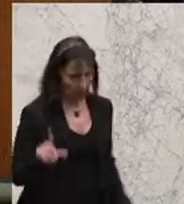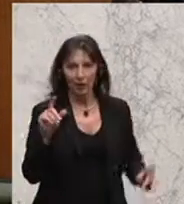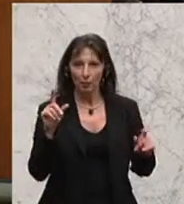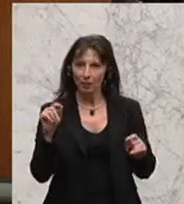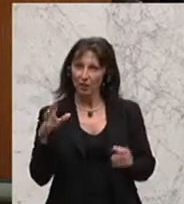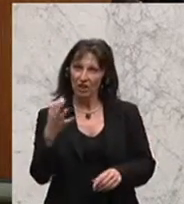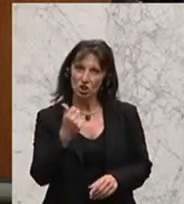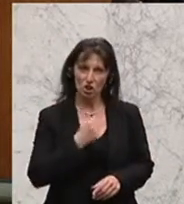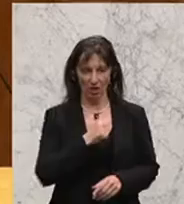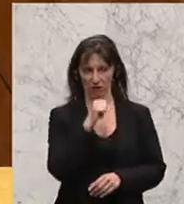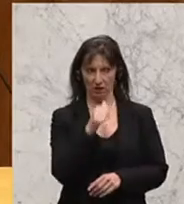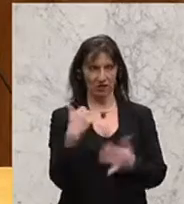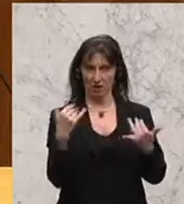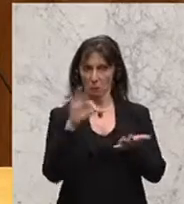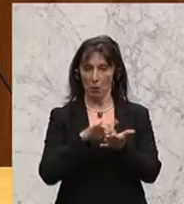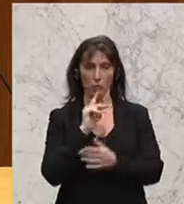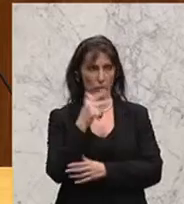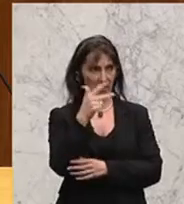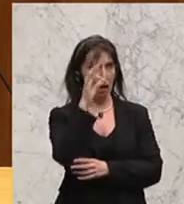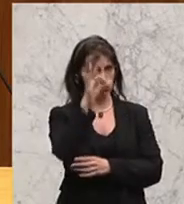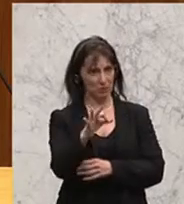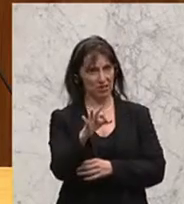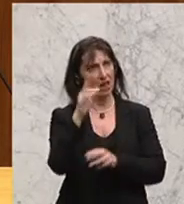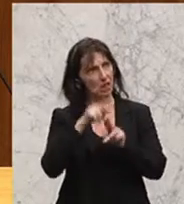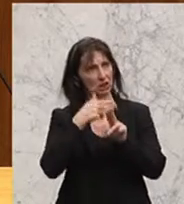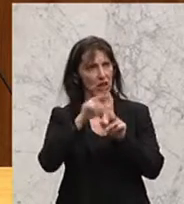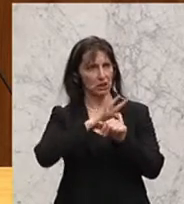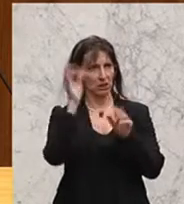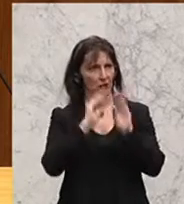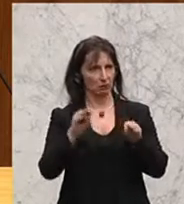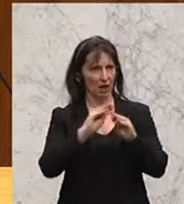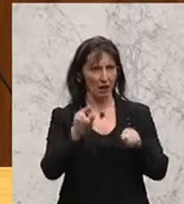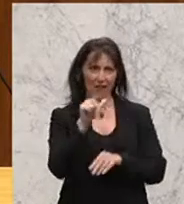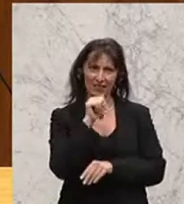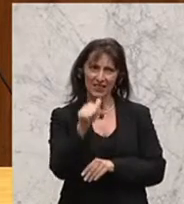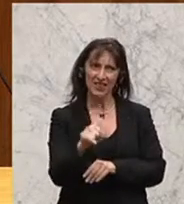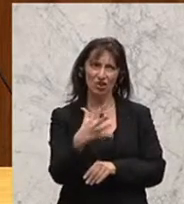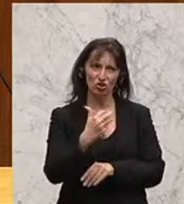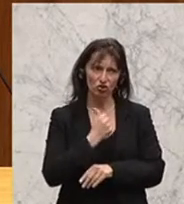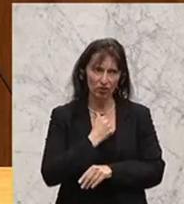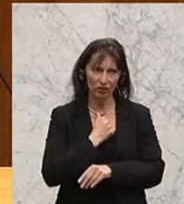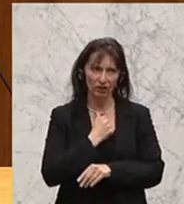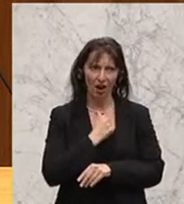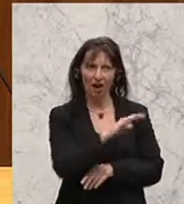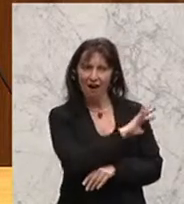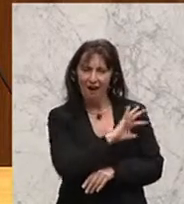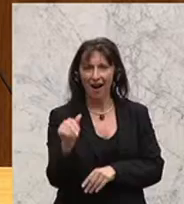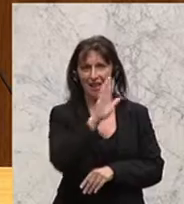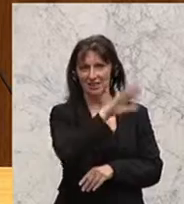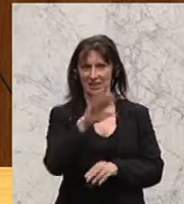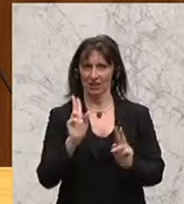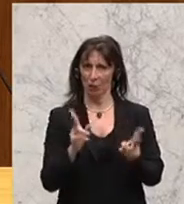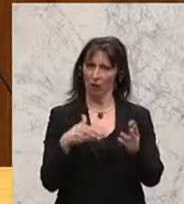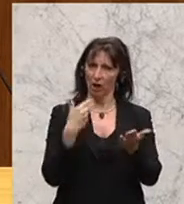verschränktem Ganztagesunterricht, wenn wir es nicht schaffen, und zwar express, allen Kindern die Möglichkeit zu geben,